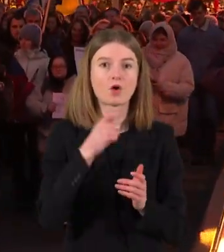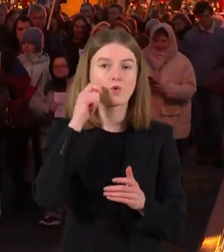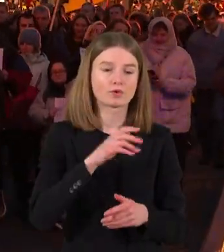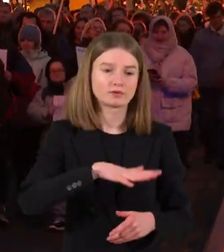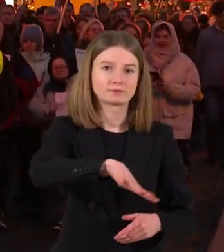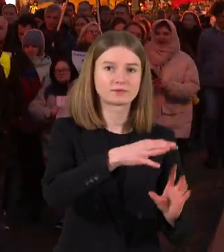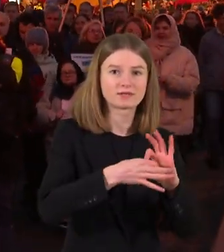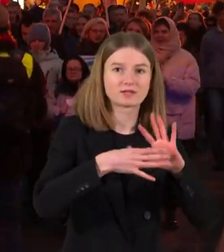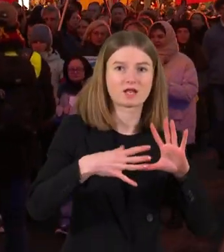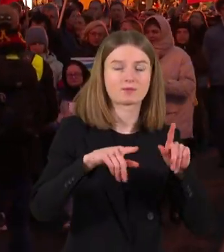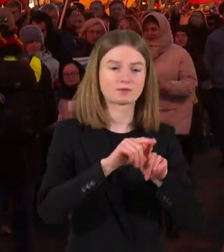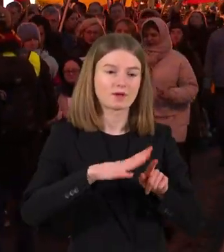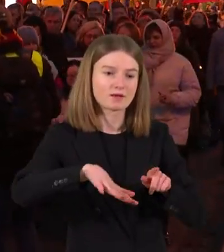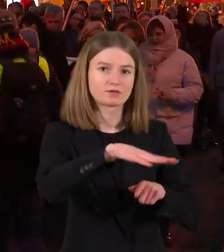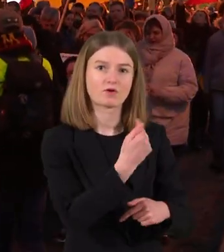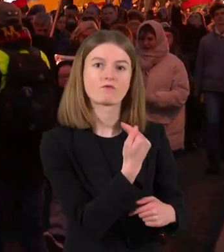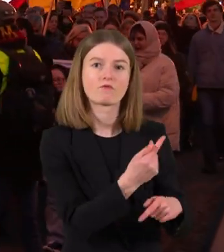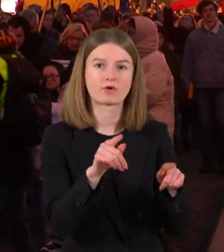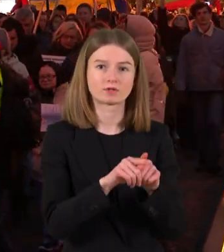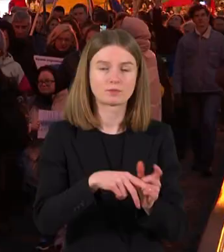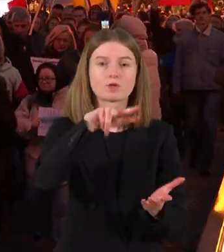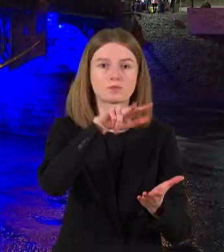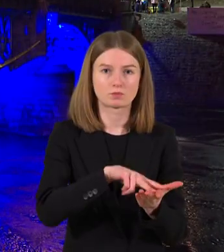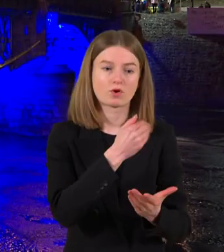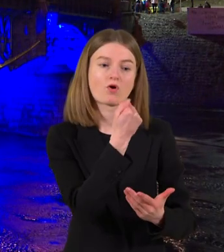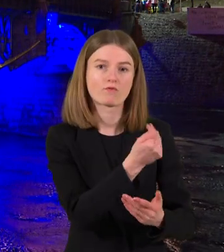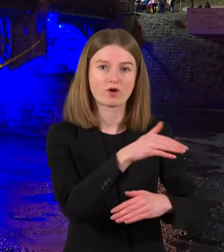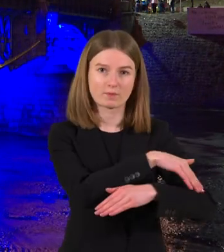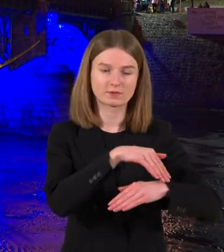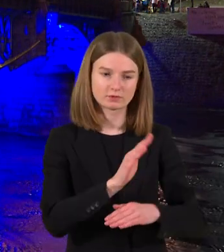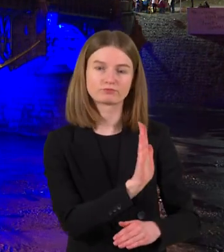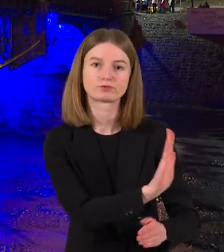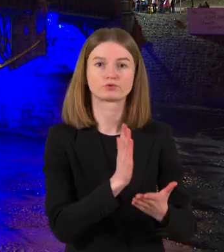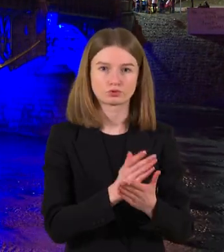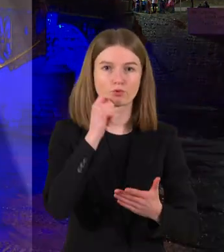teritorijos vientisumai ir tarptautinių mastų pripažintų juos sienų neliečiamybėj.